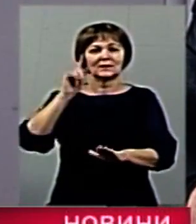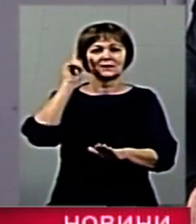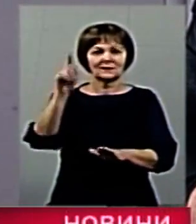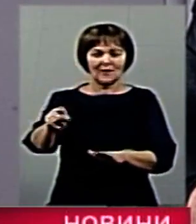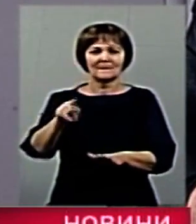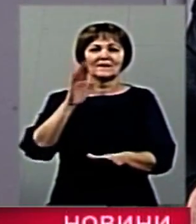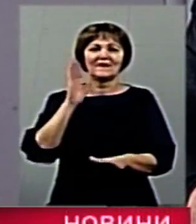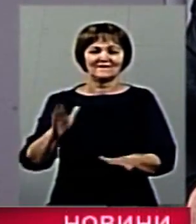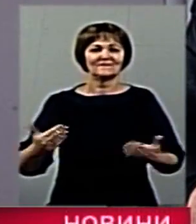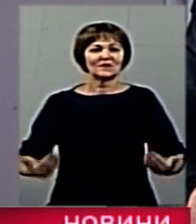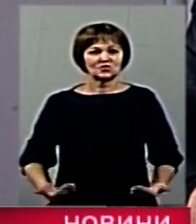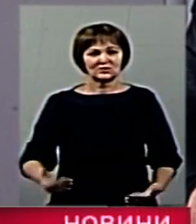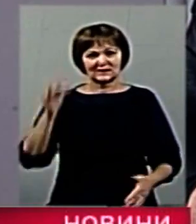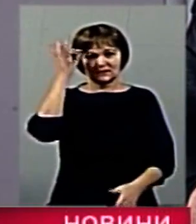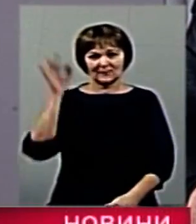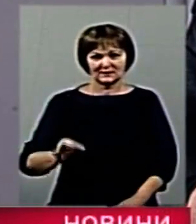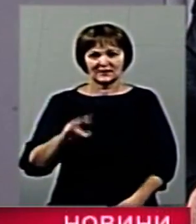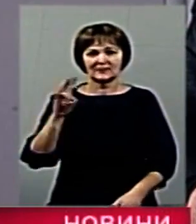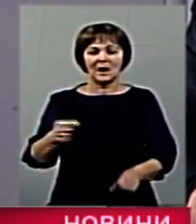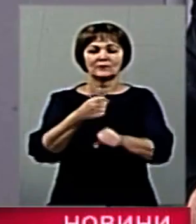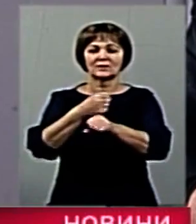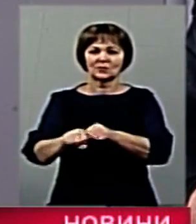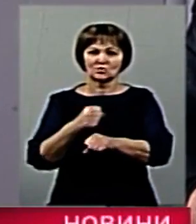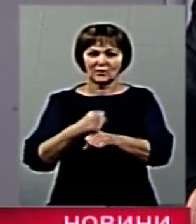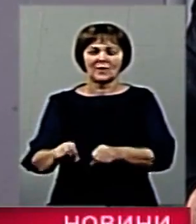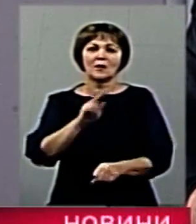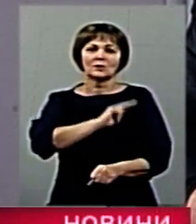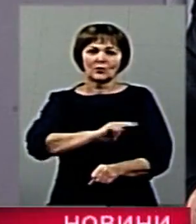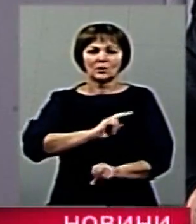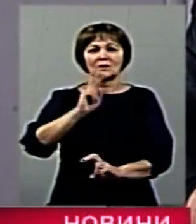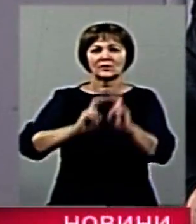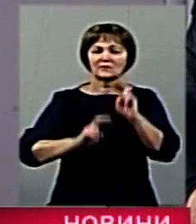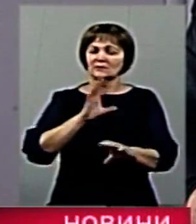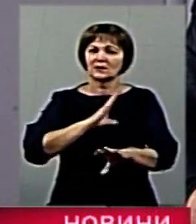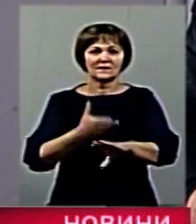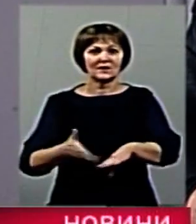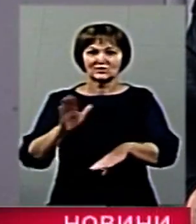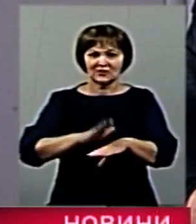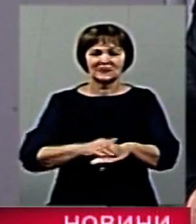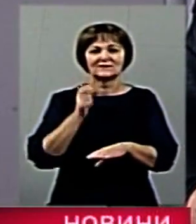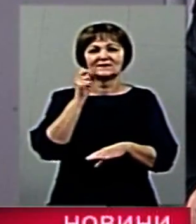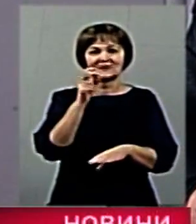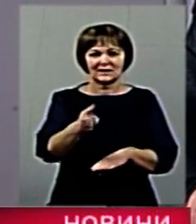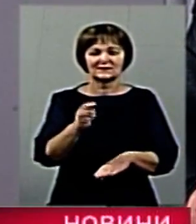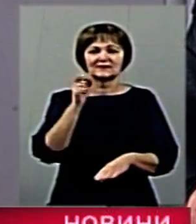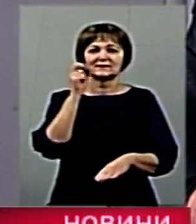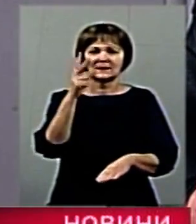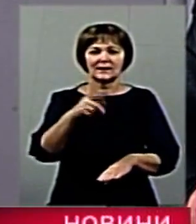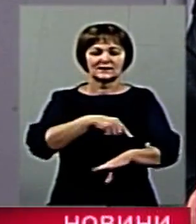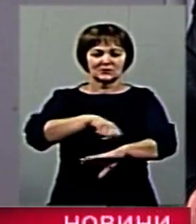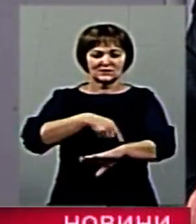Німеччині, на промислових роботах, особливо в промисловості, були важкі. 12-13 годин